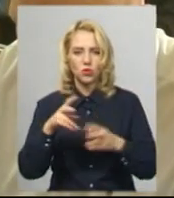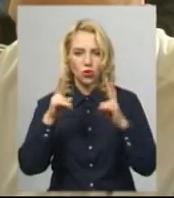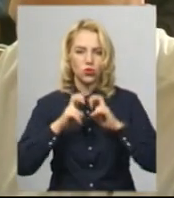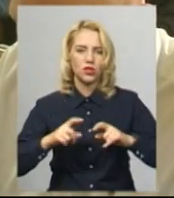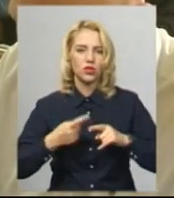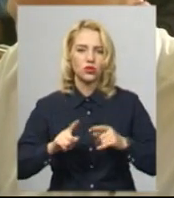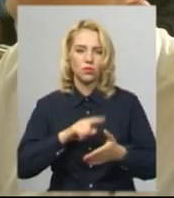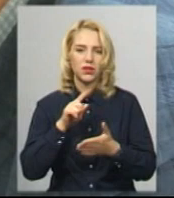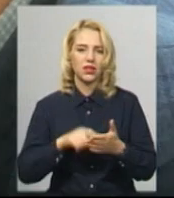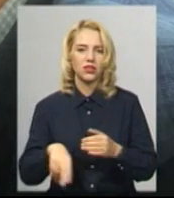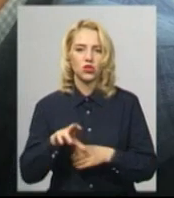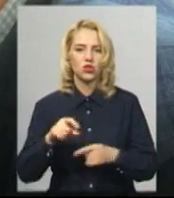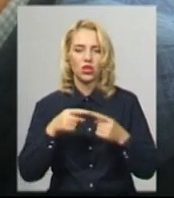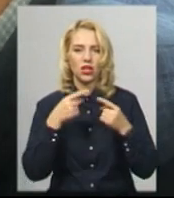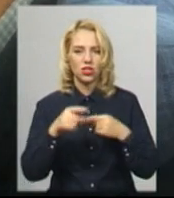питання.